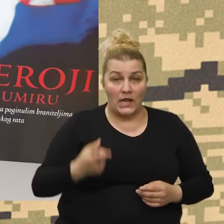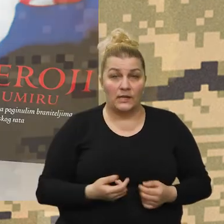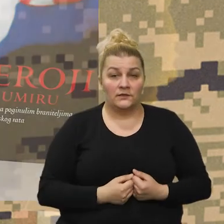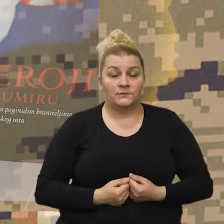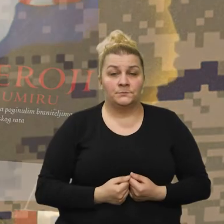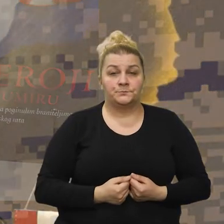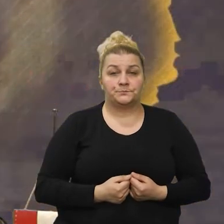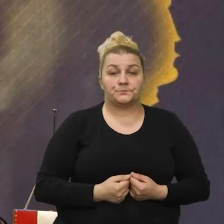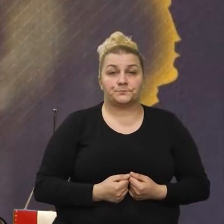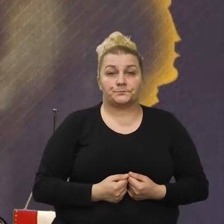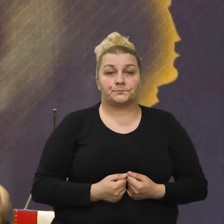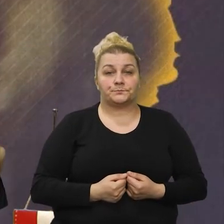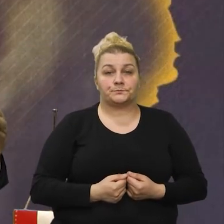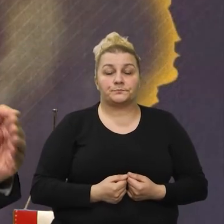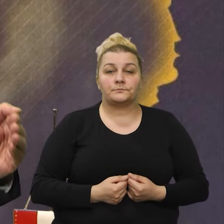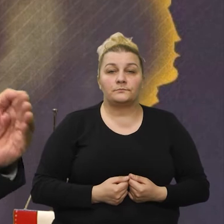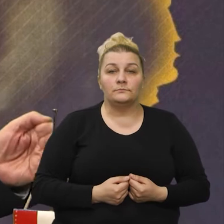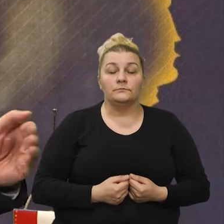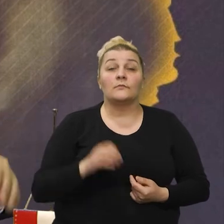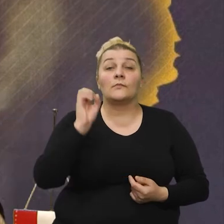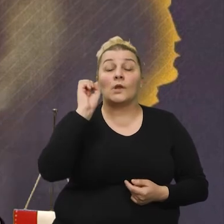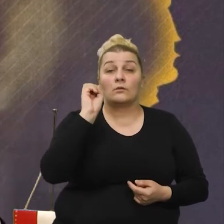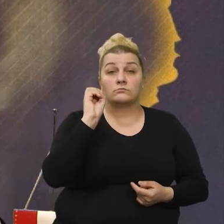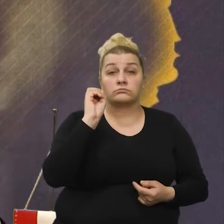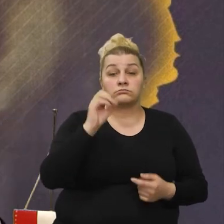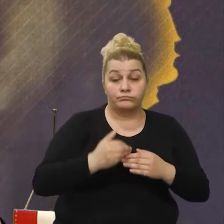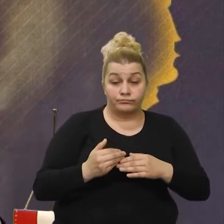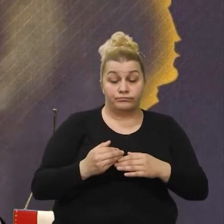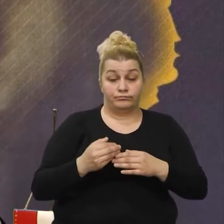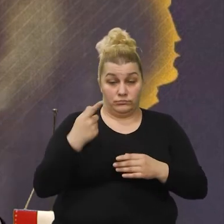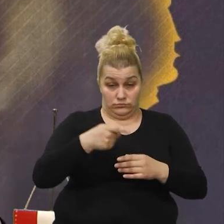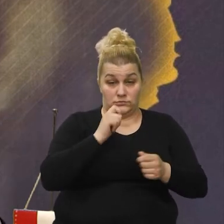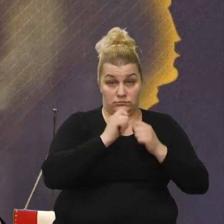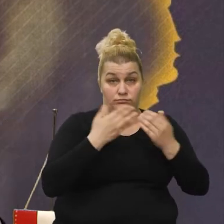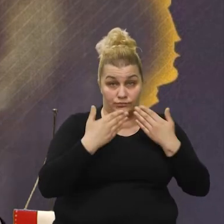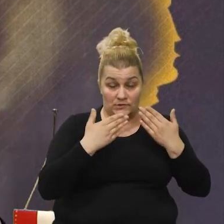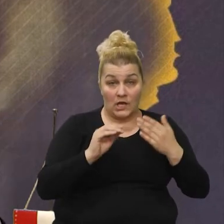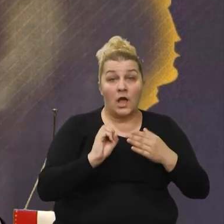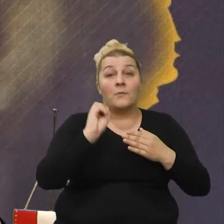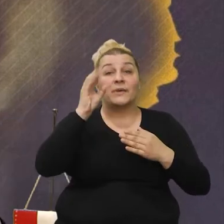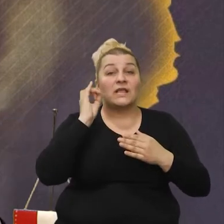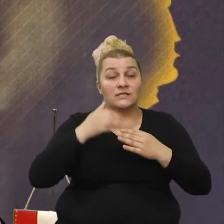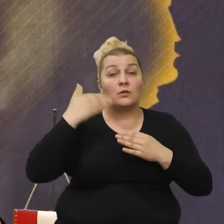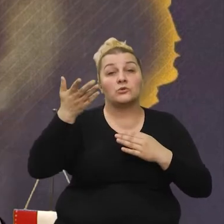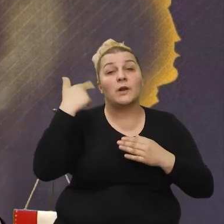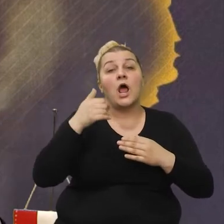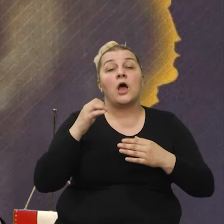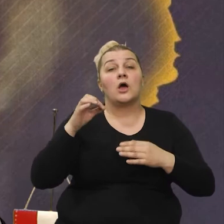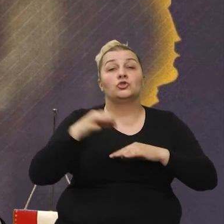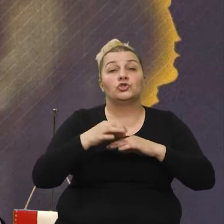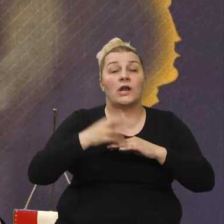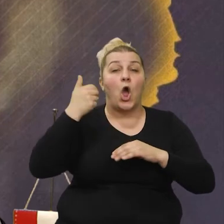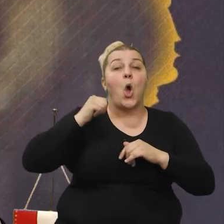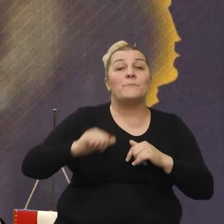I, od 15 dana, za 15 dana je moja supruga bila operirana na